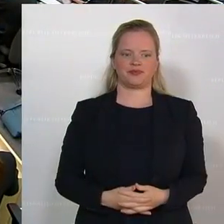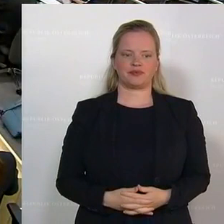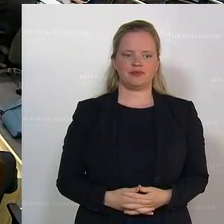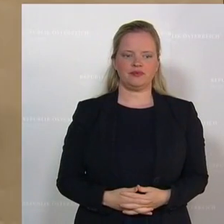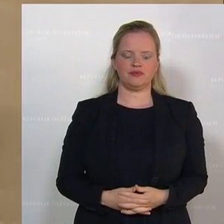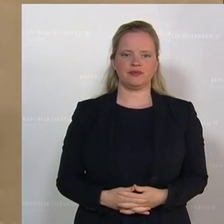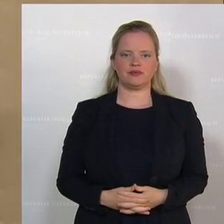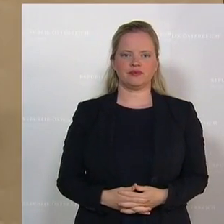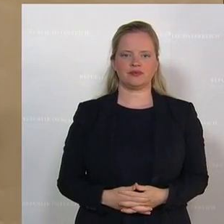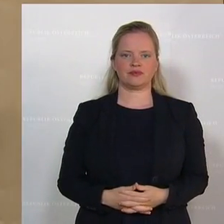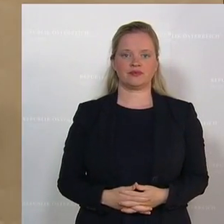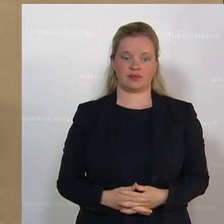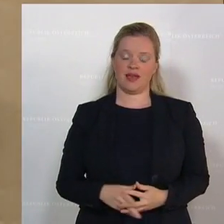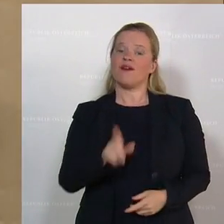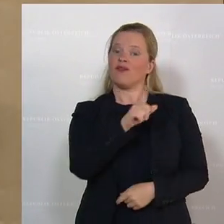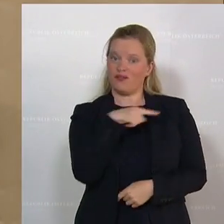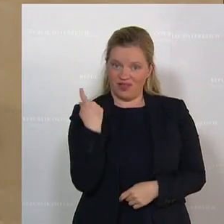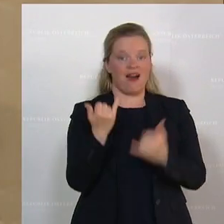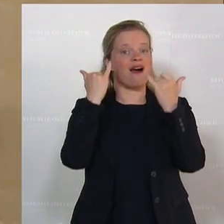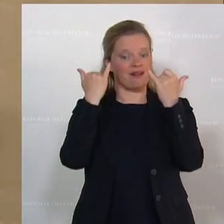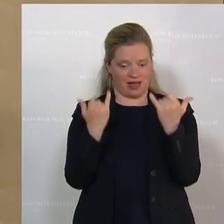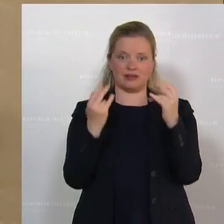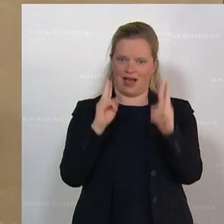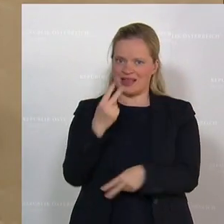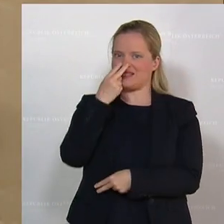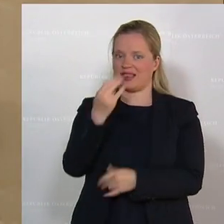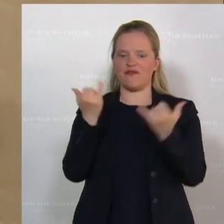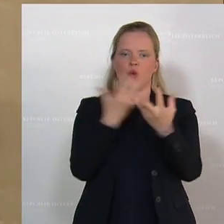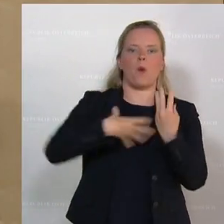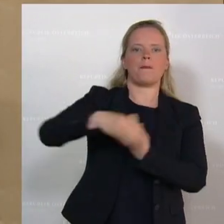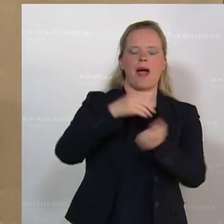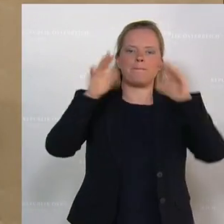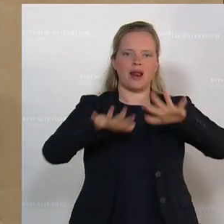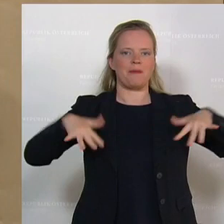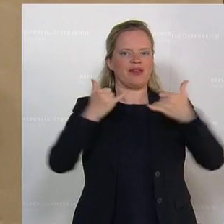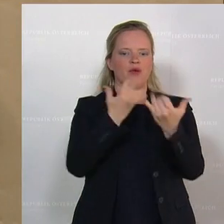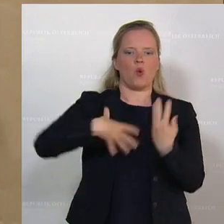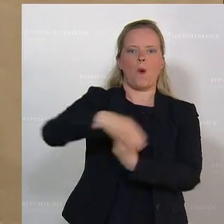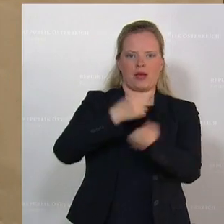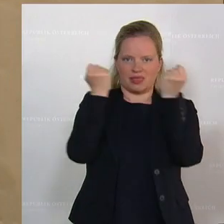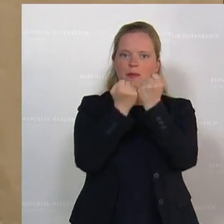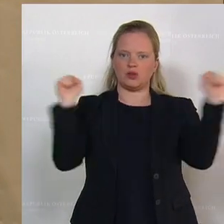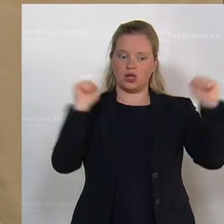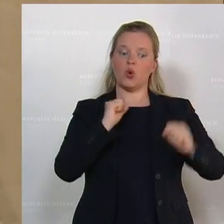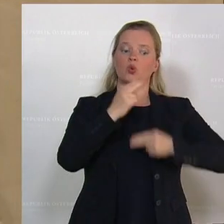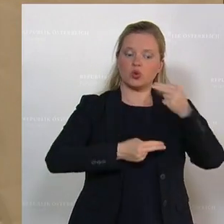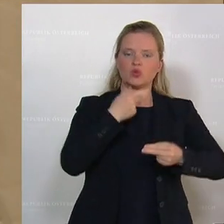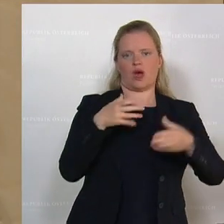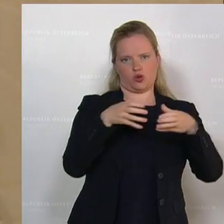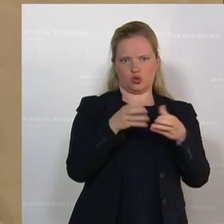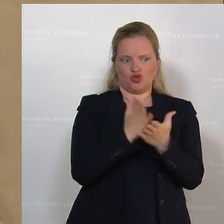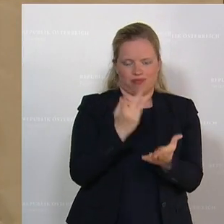Und wir können uns ansehen, wie Sie mit dem Parlament, mit der Demokratie umgehen. Das sehen wir in diesem Untersuchungsausschuss. Kaum haben wir